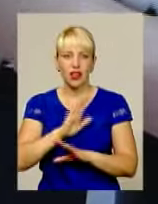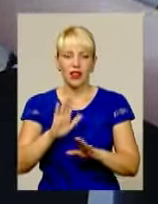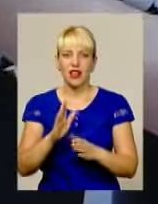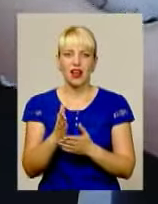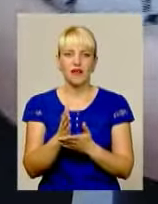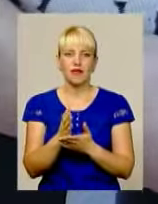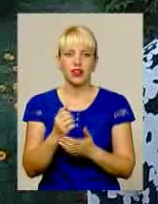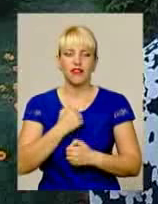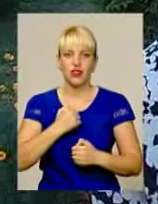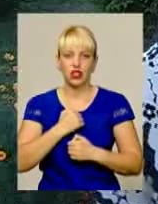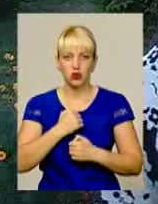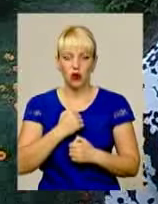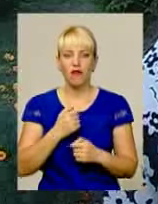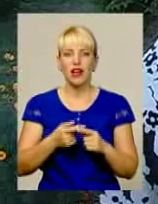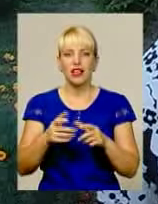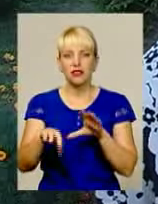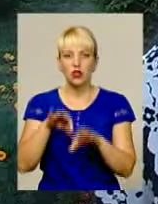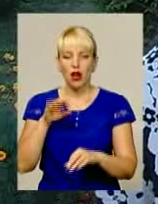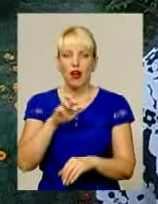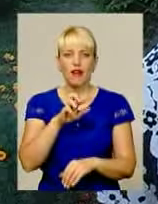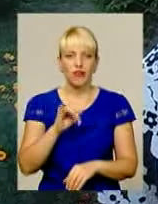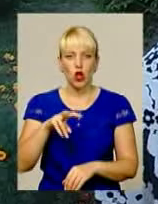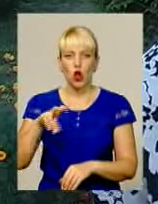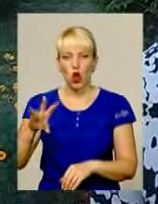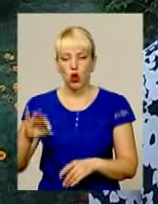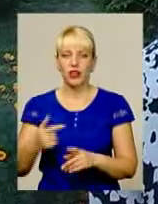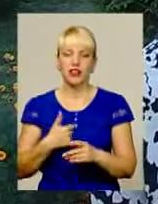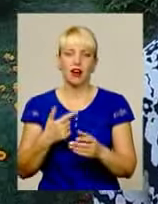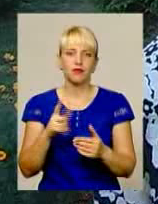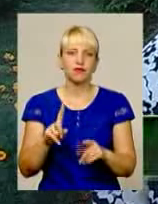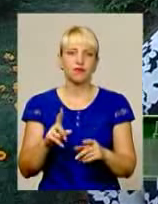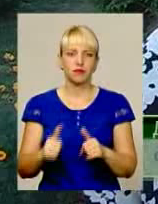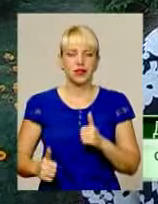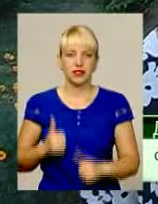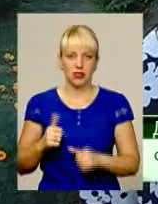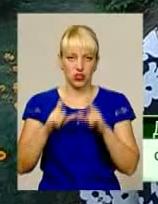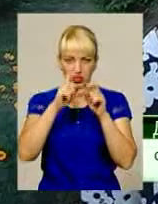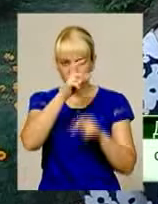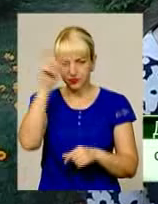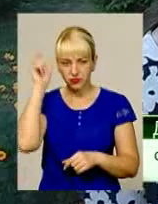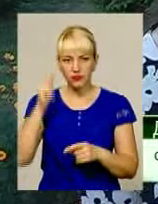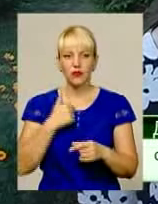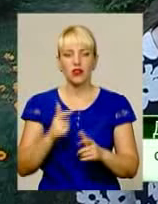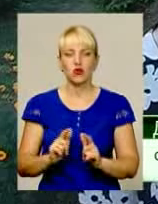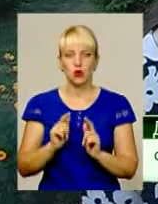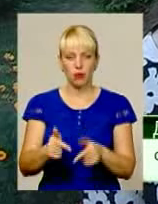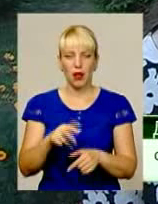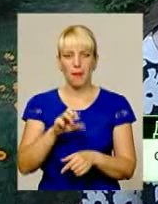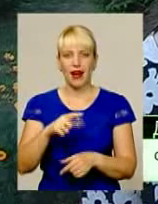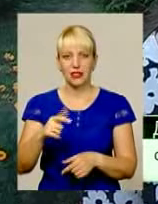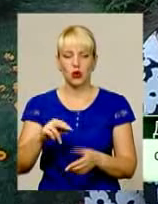філологію. А вуз обрала через престижність. Вступила на п'ятий курс магістратури. Планую тут навчатися.